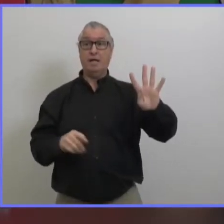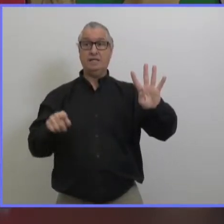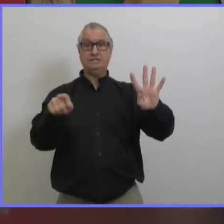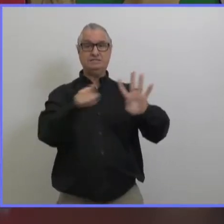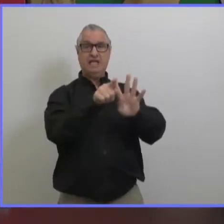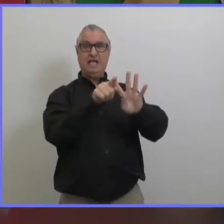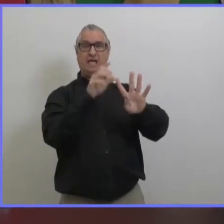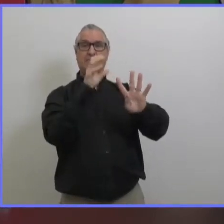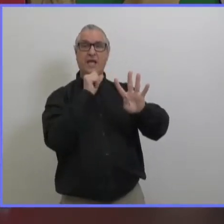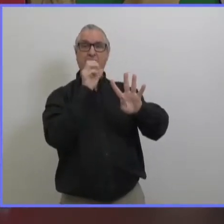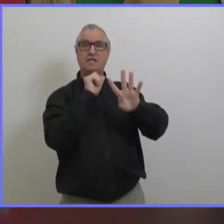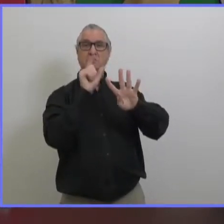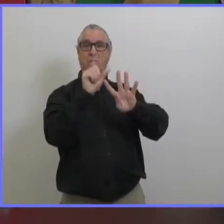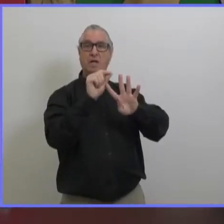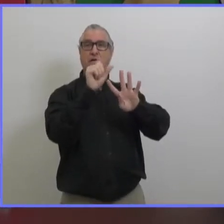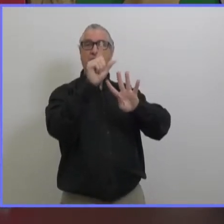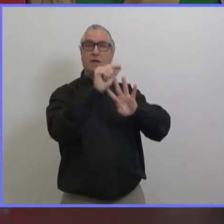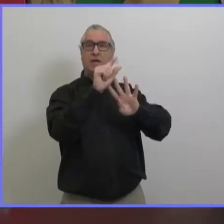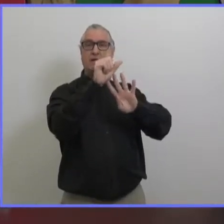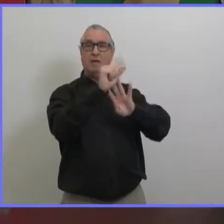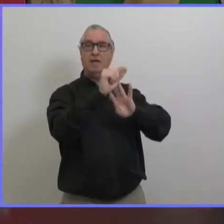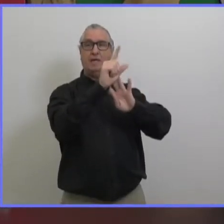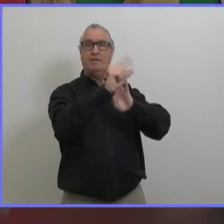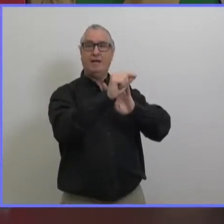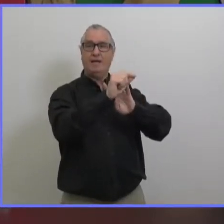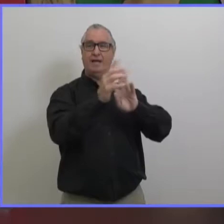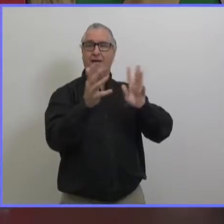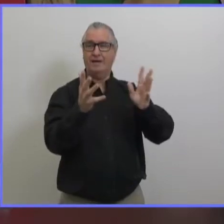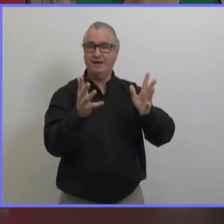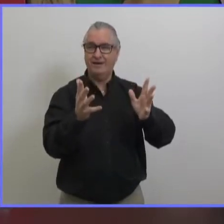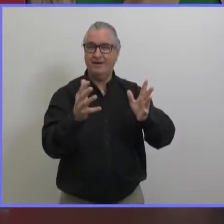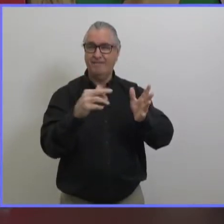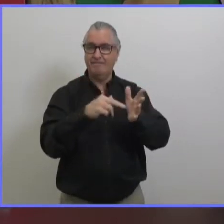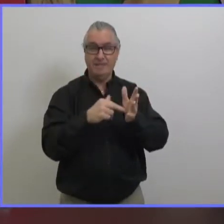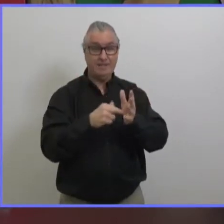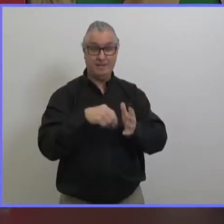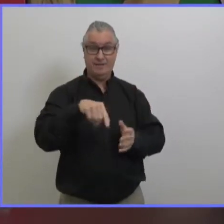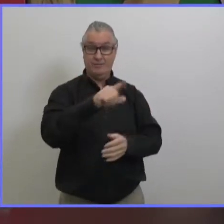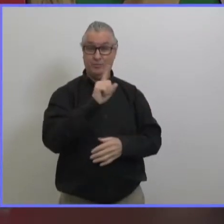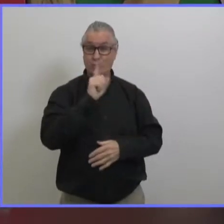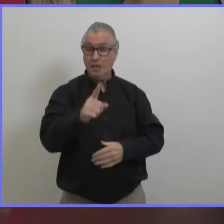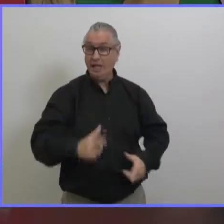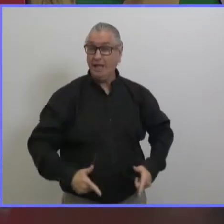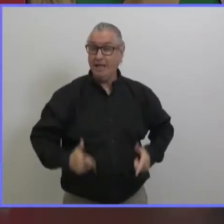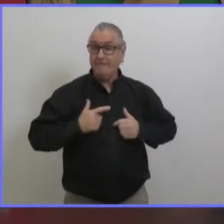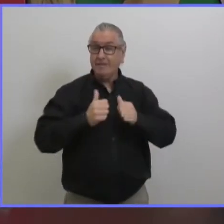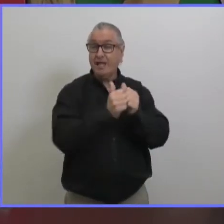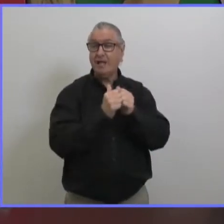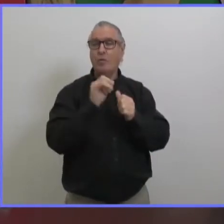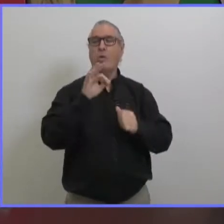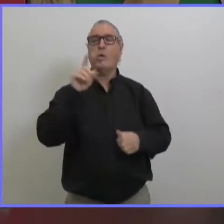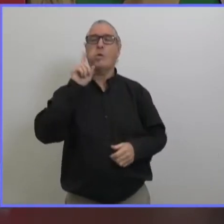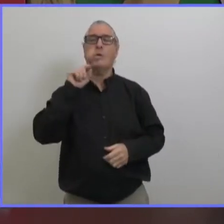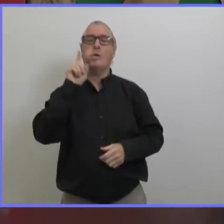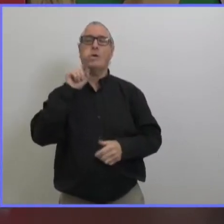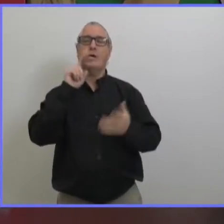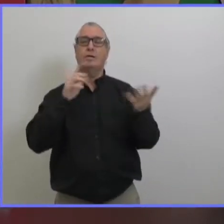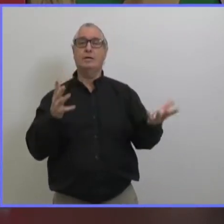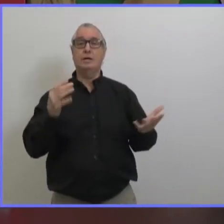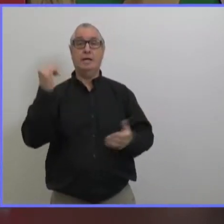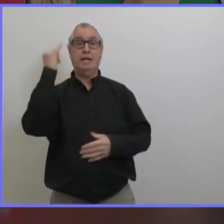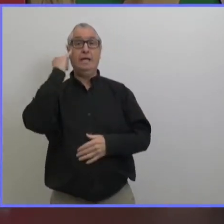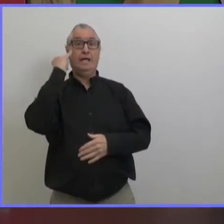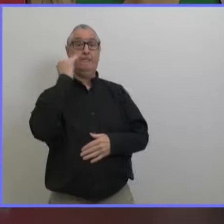et qu'on n'a pas vérifié les pièces d'identité pour s'assurer qu'ils résident tous à la même